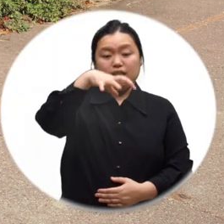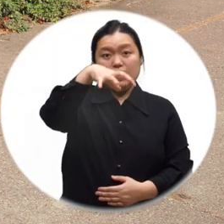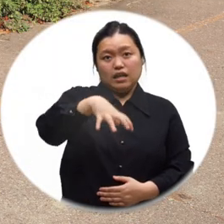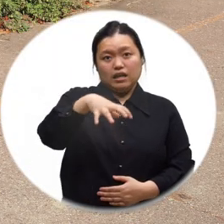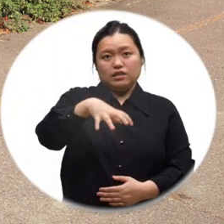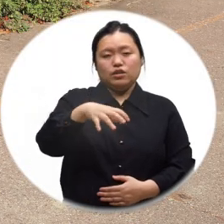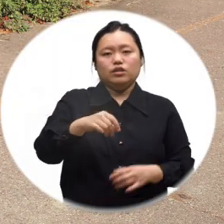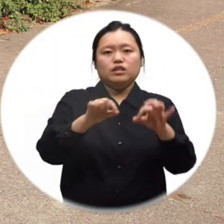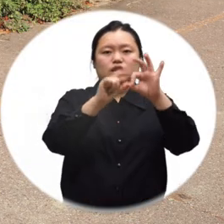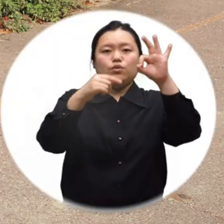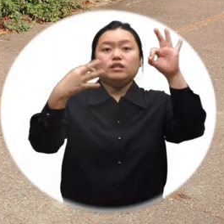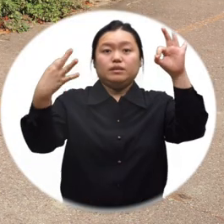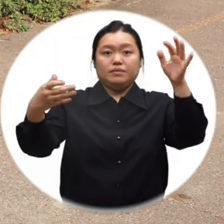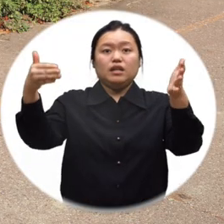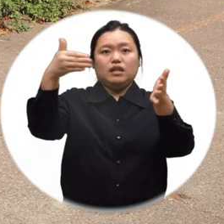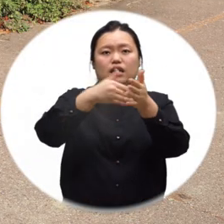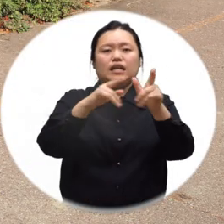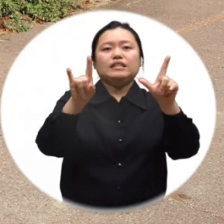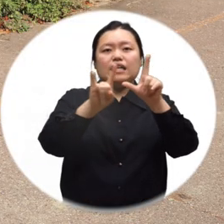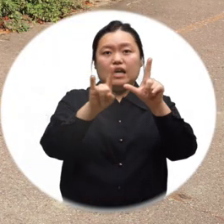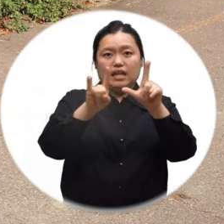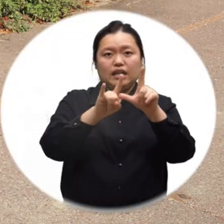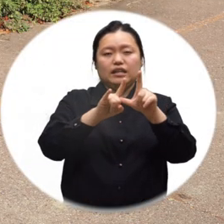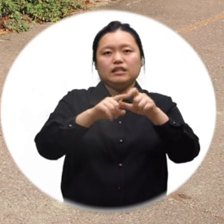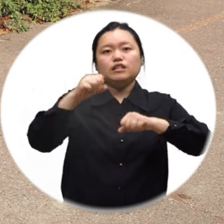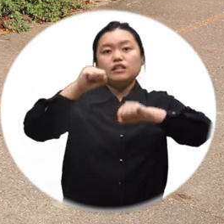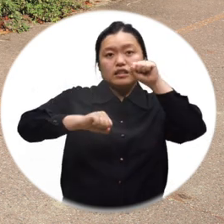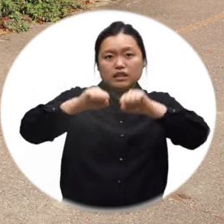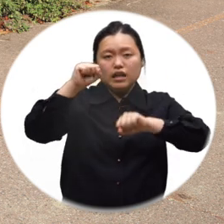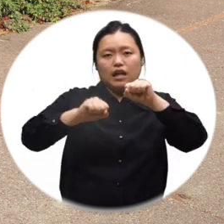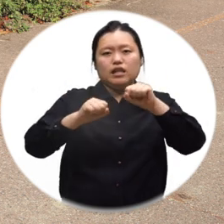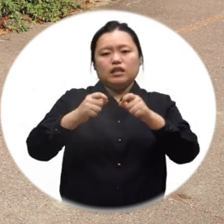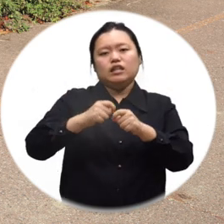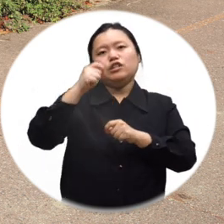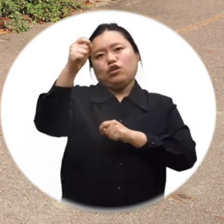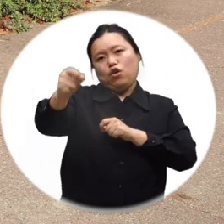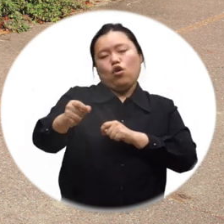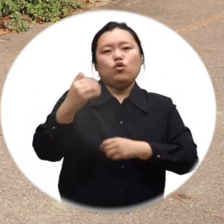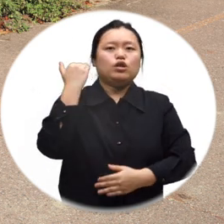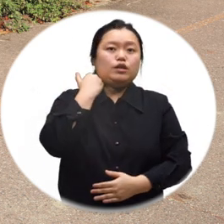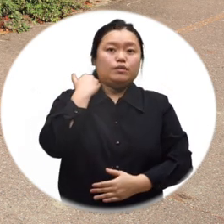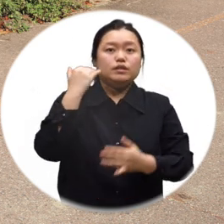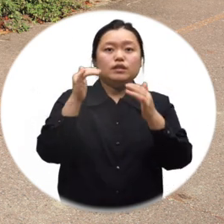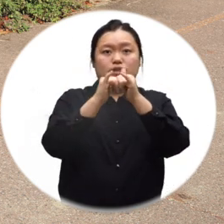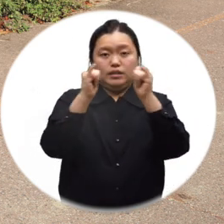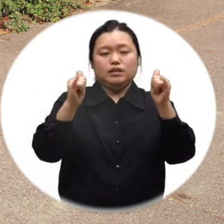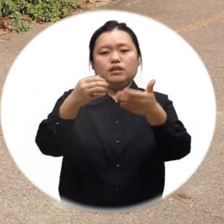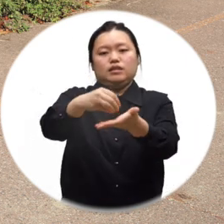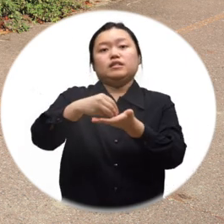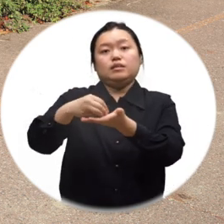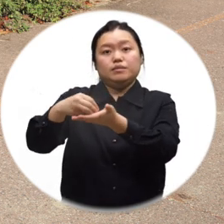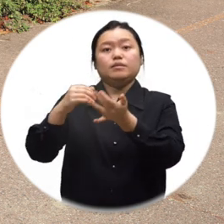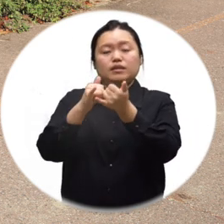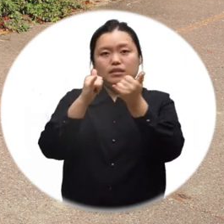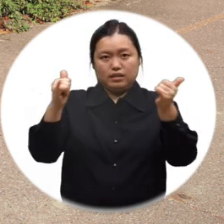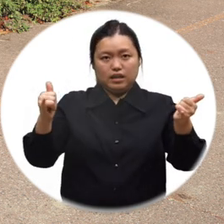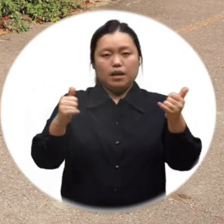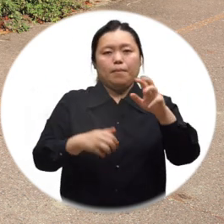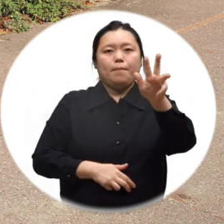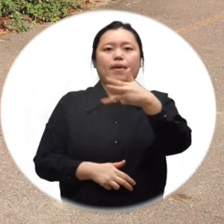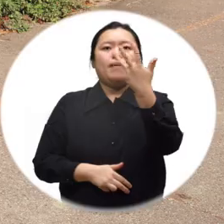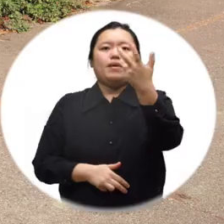시흥시가 10월 14일까지 한국토지주택공사에서 시행하는 영구임대주택 예비입주자를 총